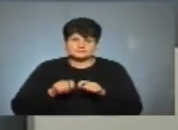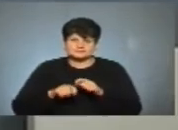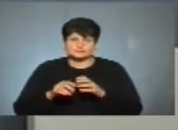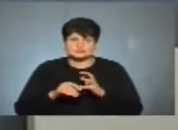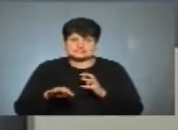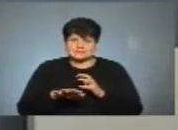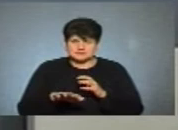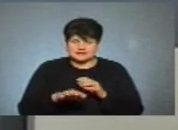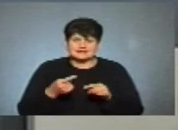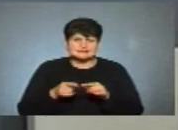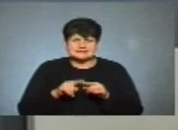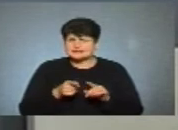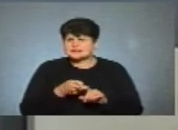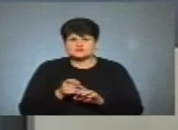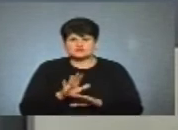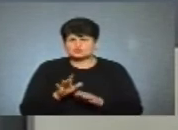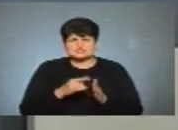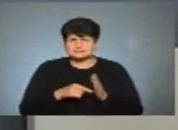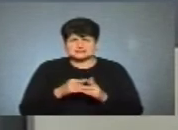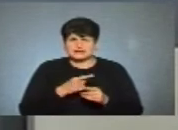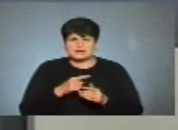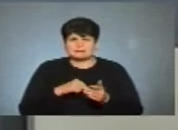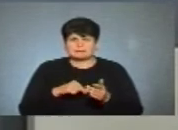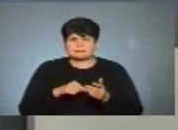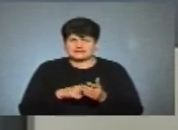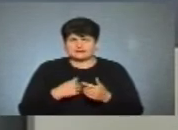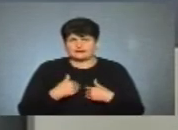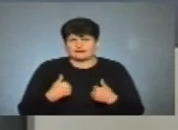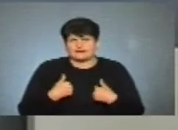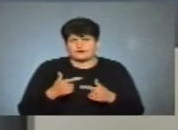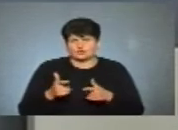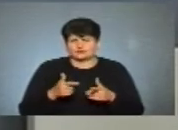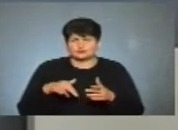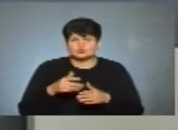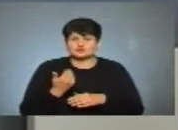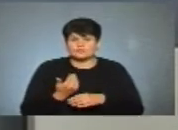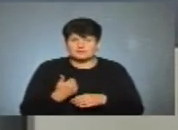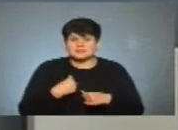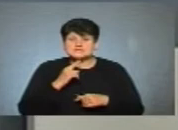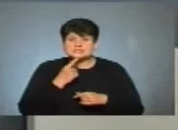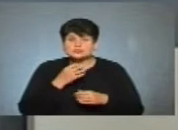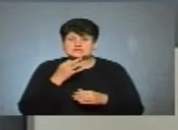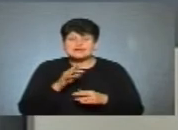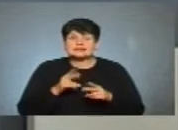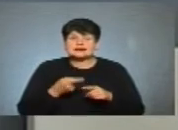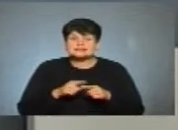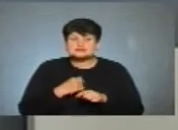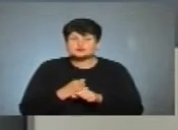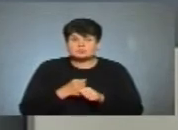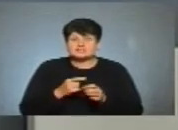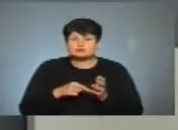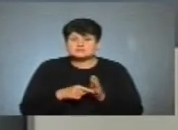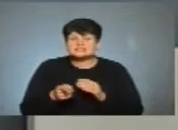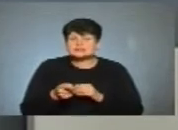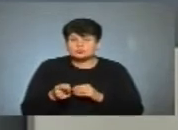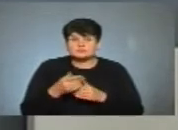Це, звичайно, зовсім не стосується міських питань, до яких я готувався, і тут чи до вас. Тому мені складно сказати, як це зробити в межах міста Тернополя,